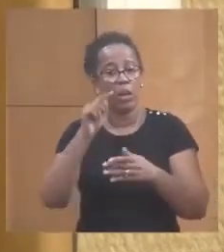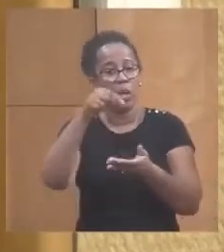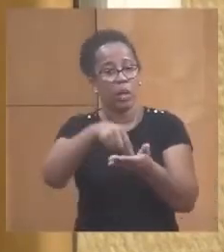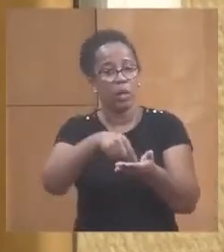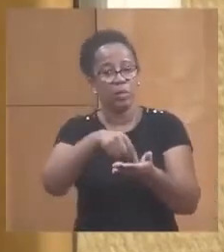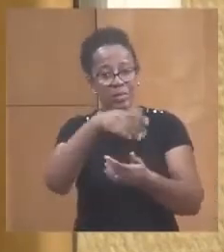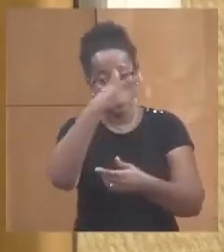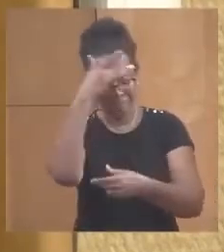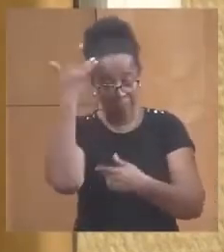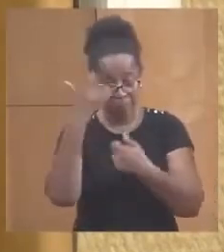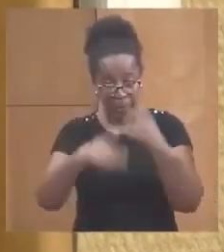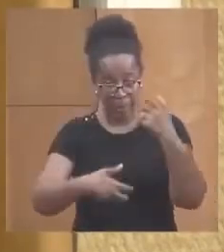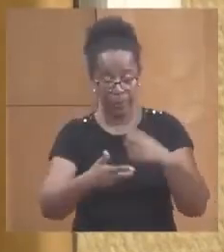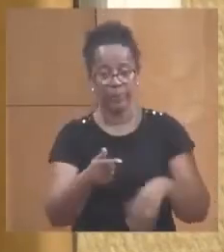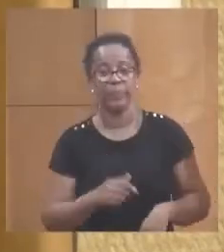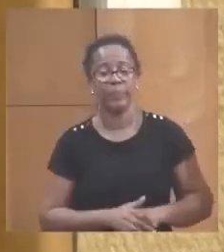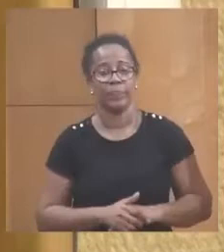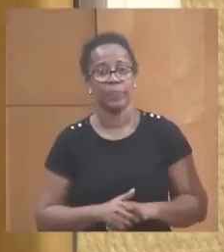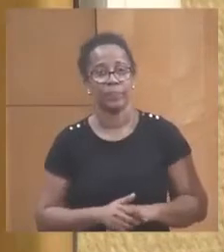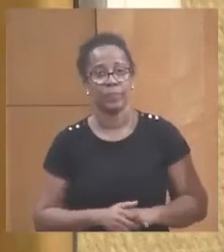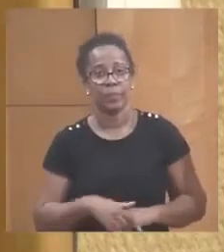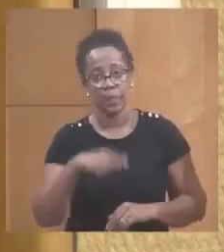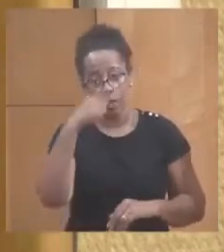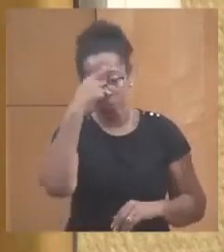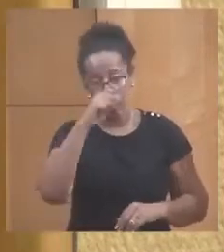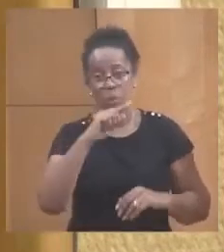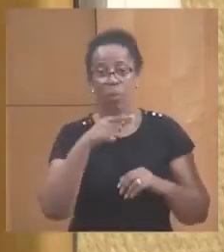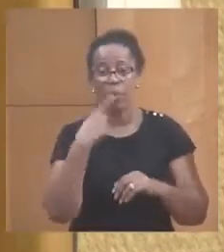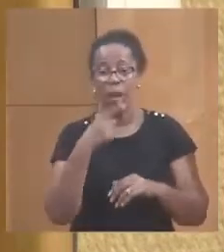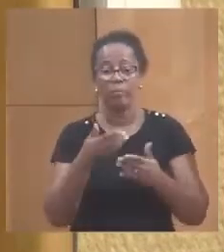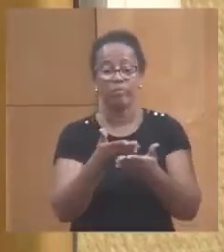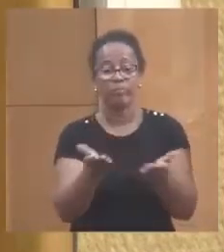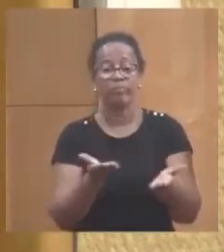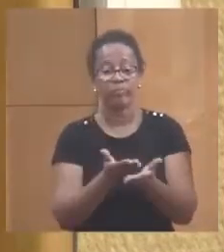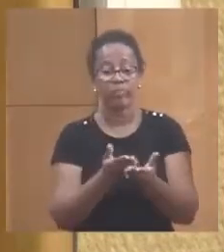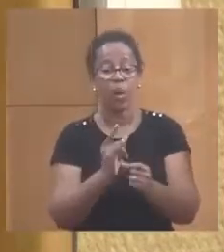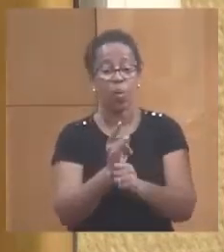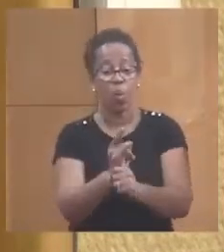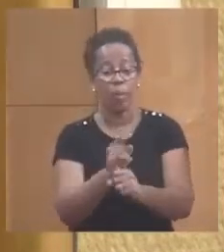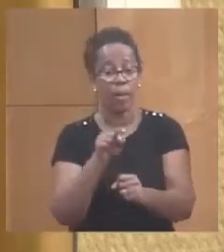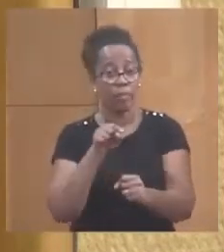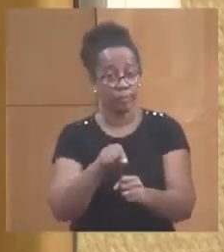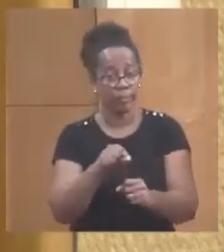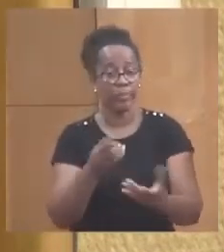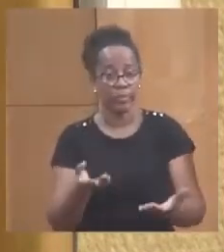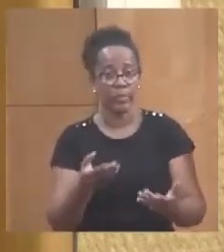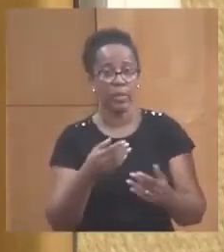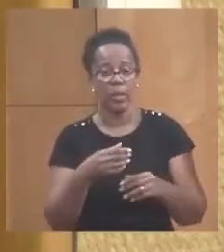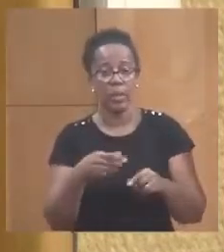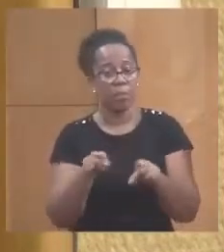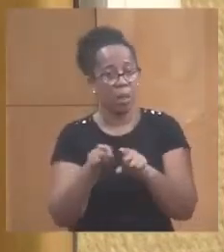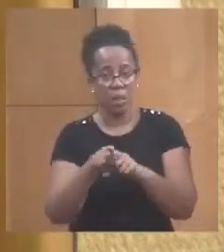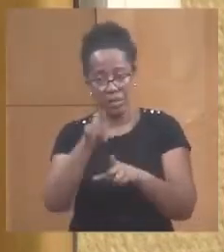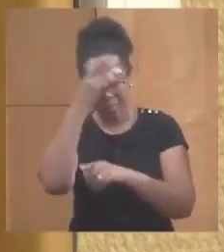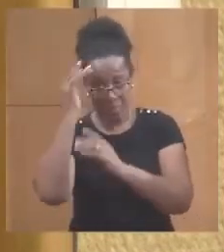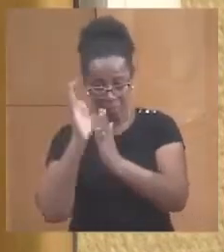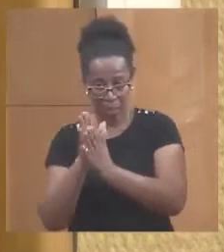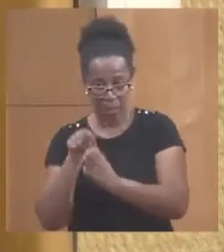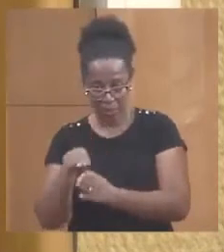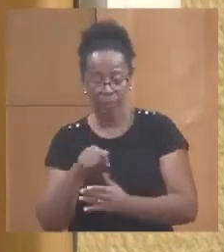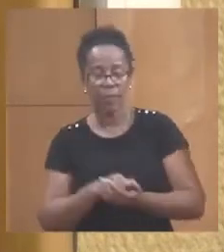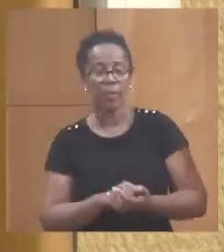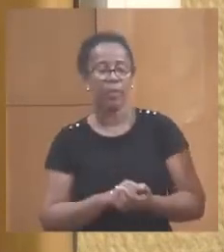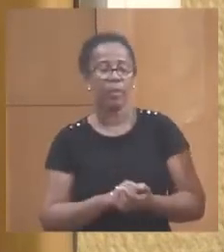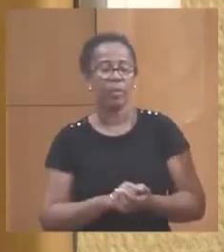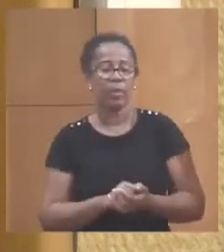Alors, pour précisément parler du Robert, c'est le même cas d'ailleurs que cette Marie, c'est d'ailleurs le même maître d'oeuvre qui nous a préparé le programme,